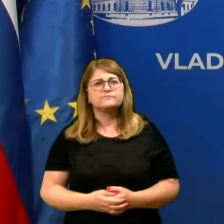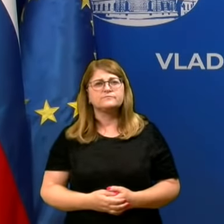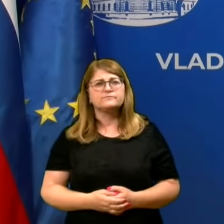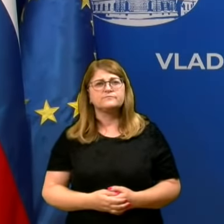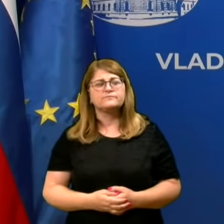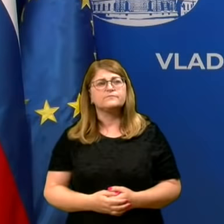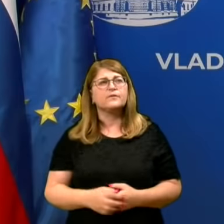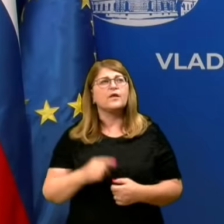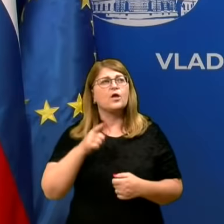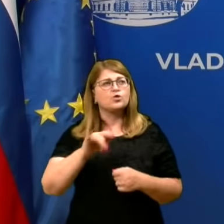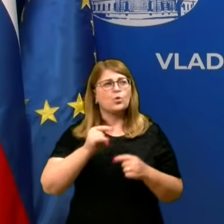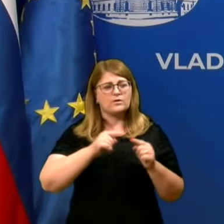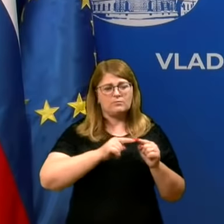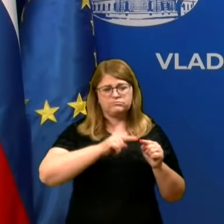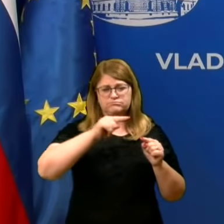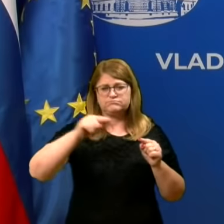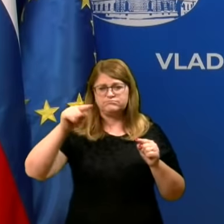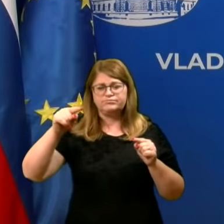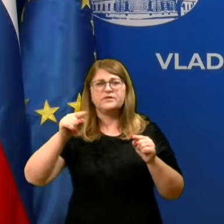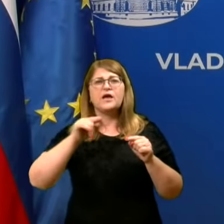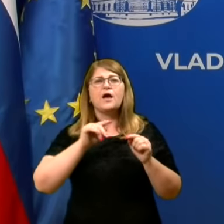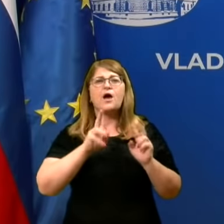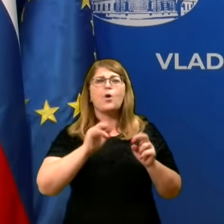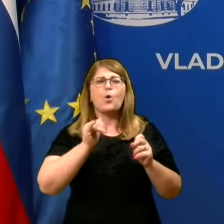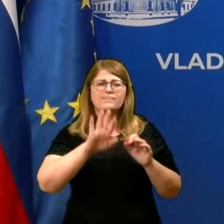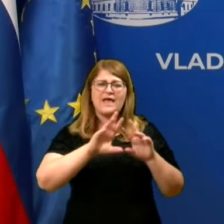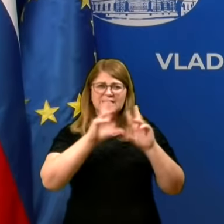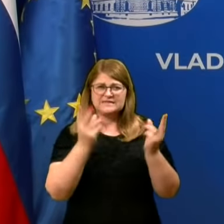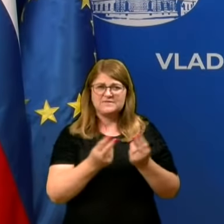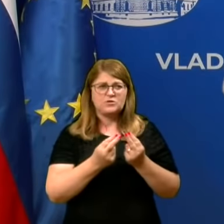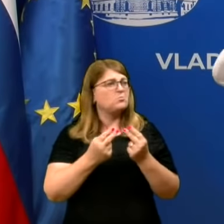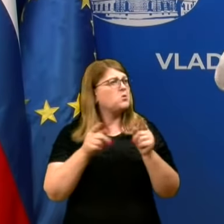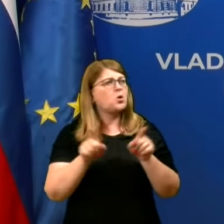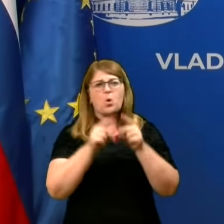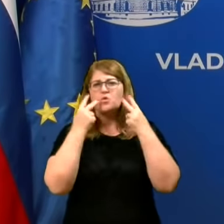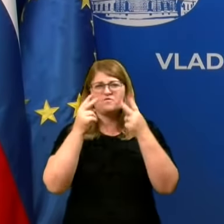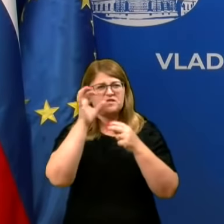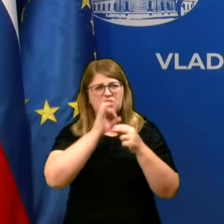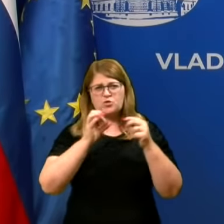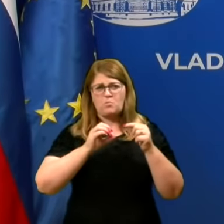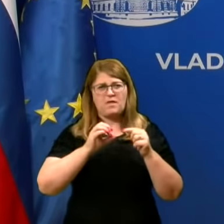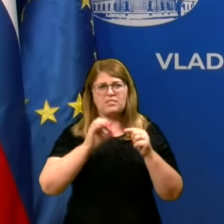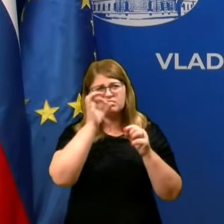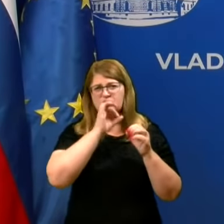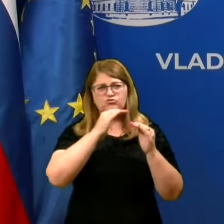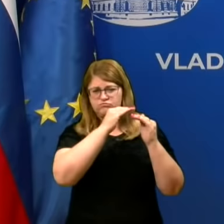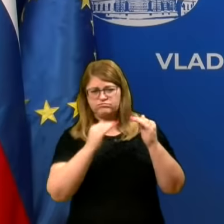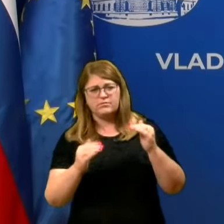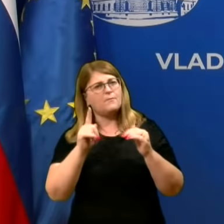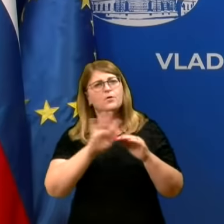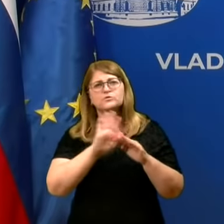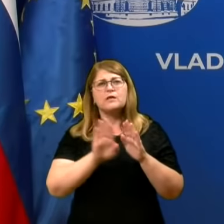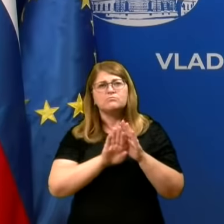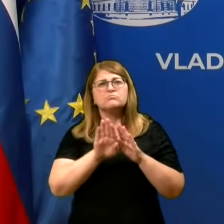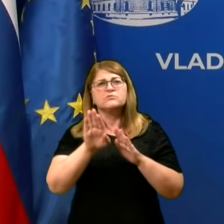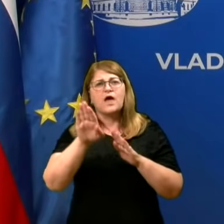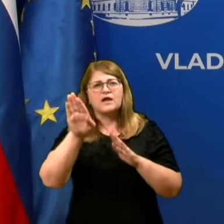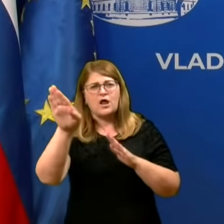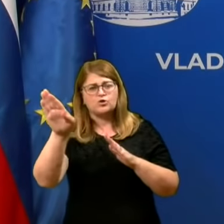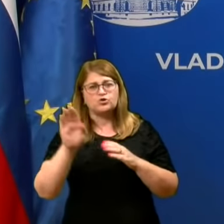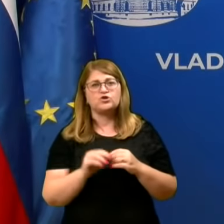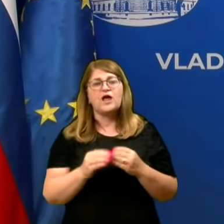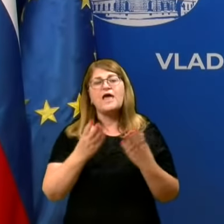to je epidemiološka krivulja sveta. Kako vidimo, ni nobenega trenda v upadanju, trend je v narastu. Večina